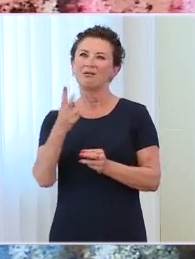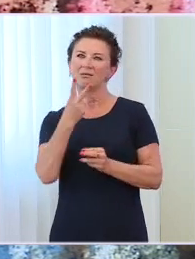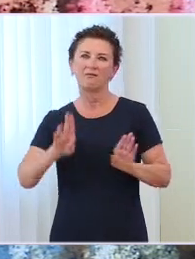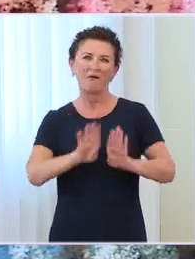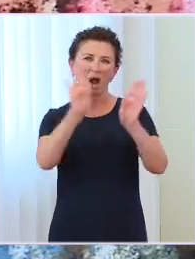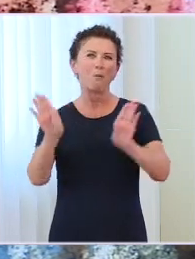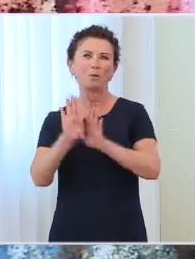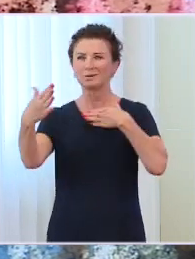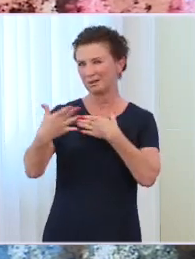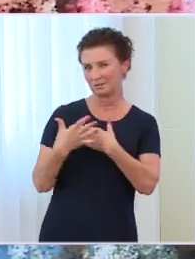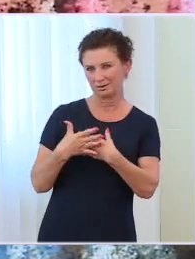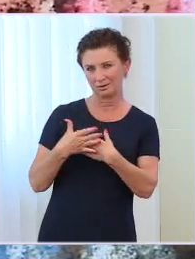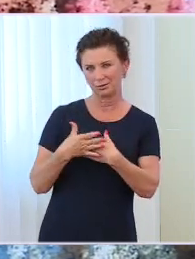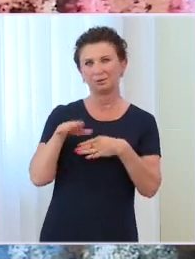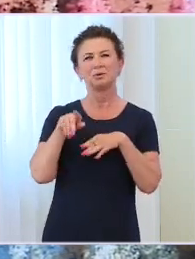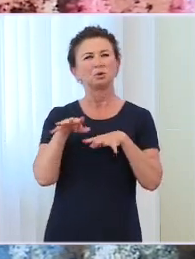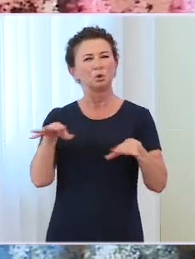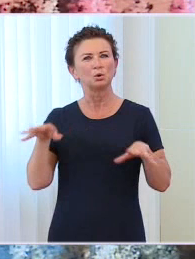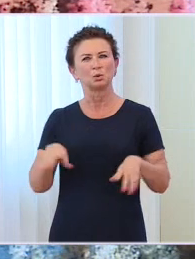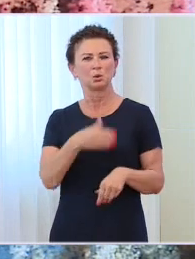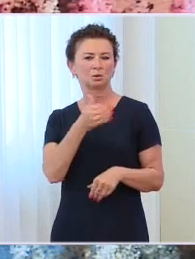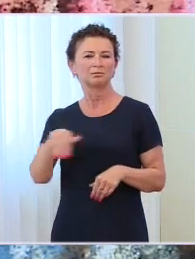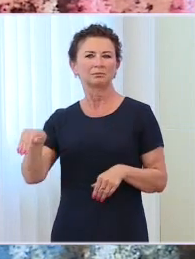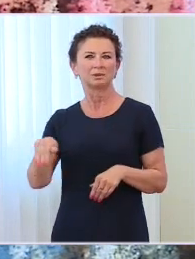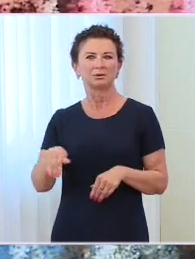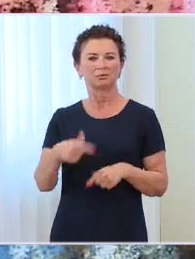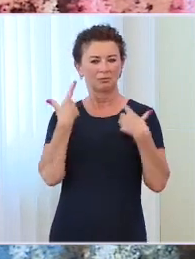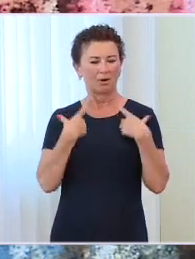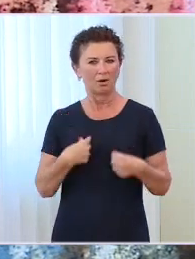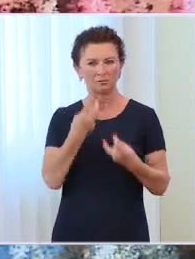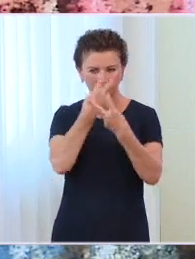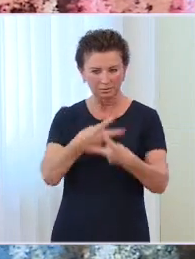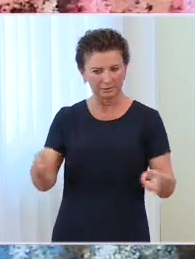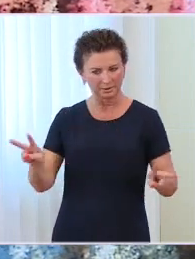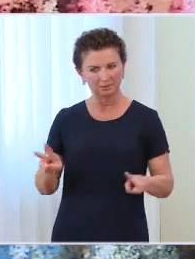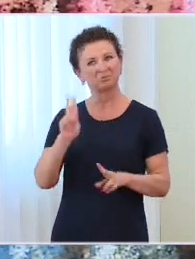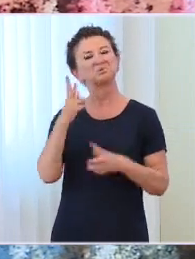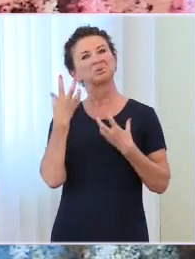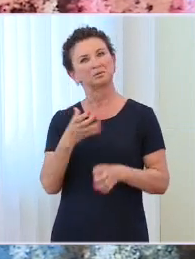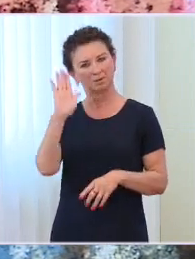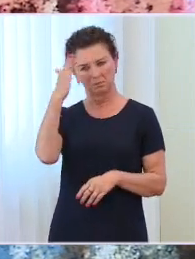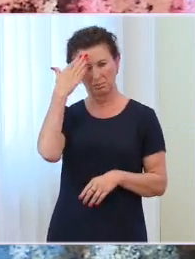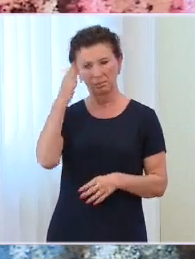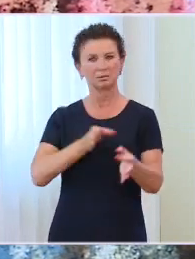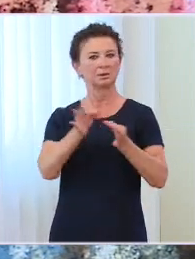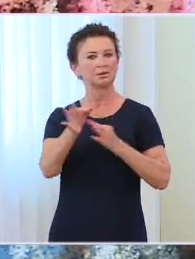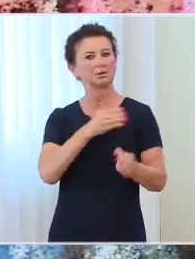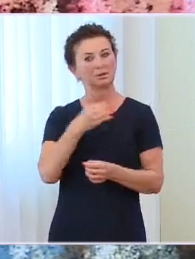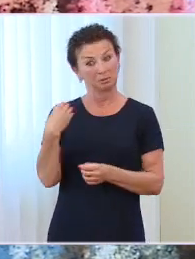zwiedzających, chcące zapoznać się z historią Polski będą mogły w tym samym miejscu